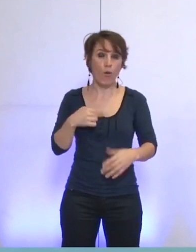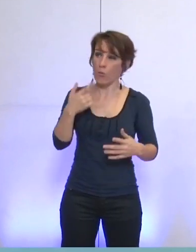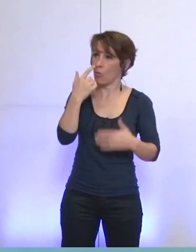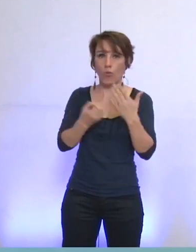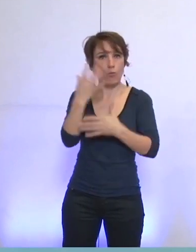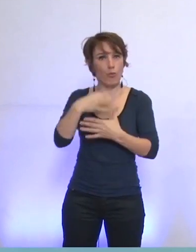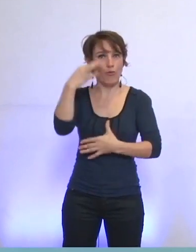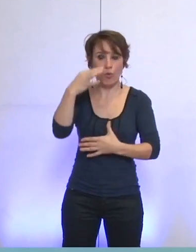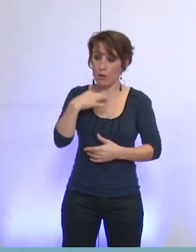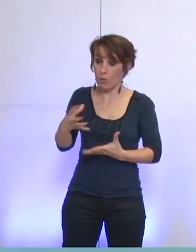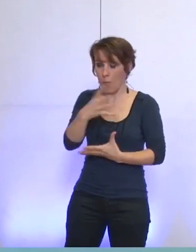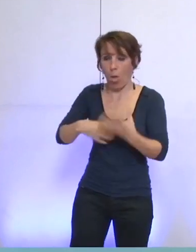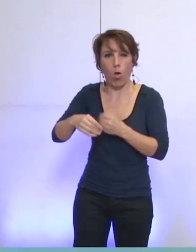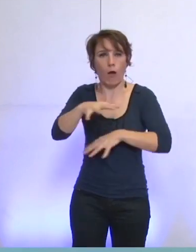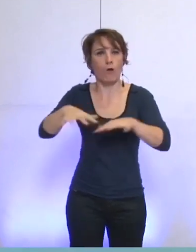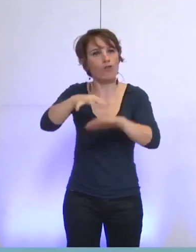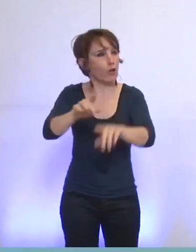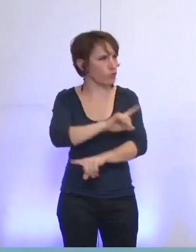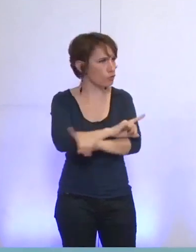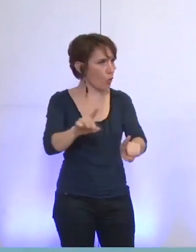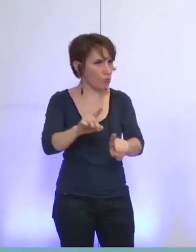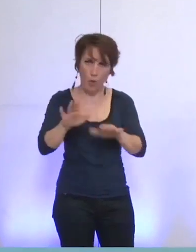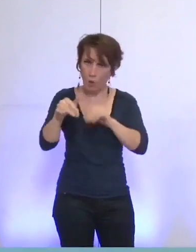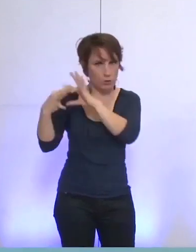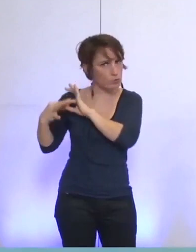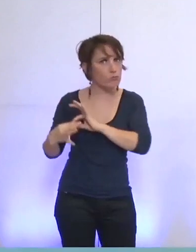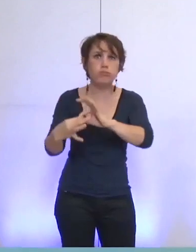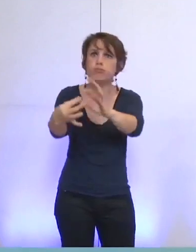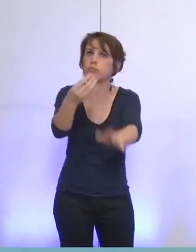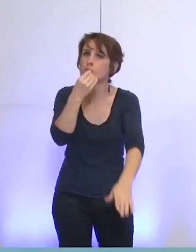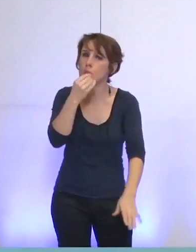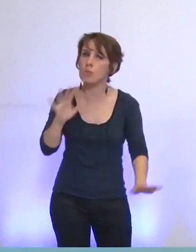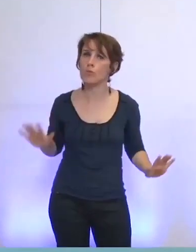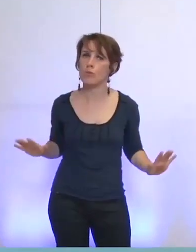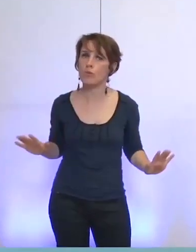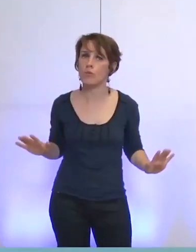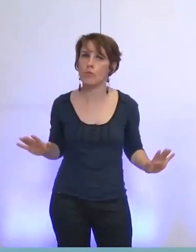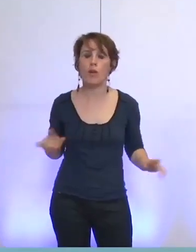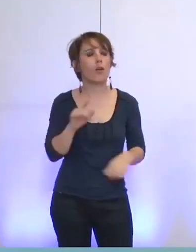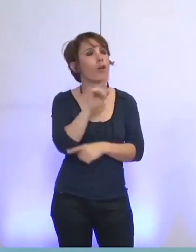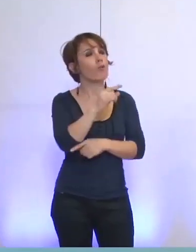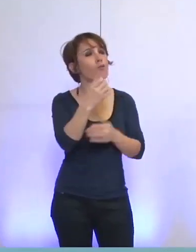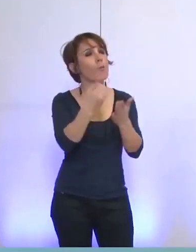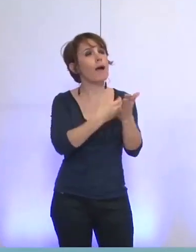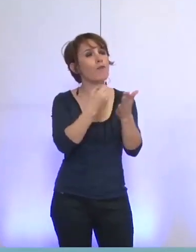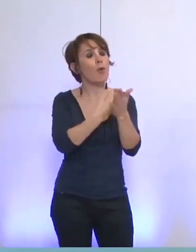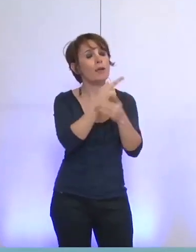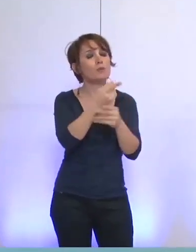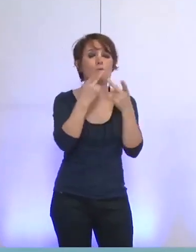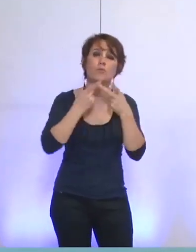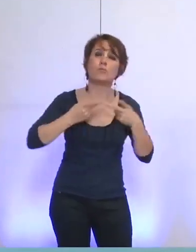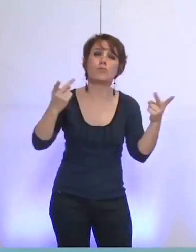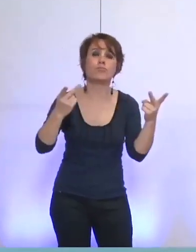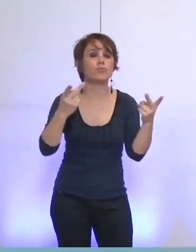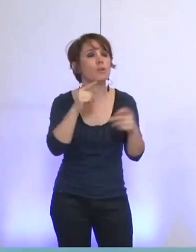avant ou après l'élection. L'information que vous soulevez, selon